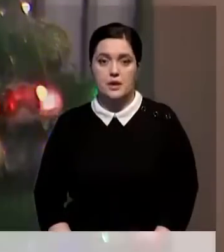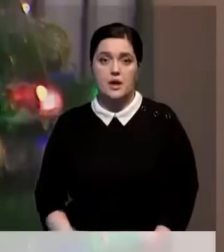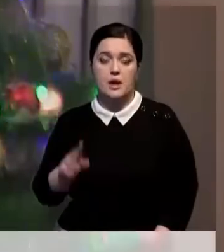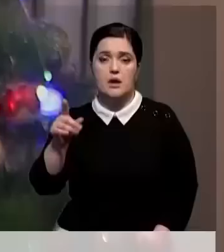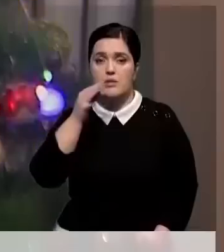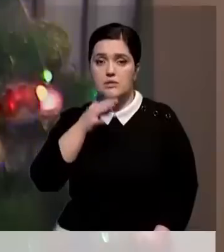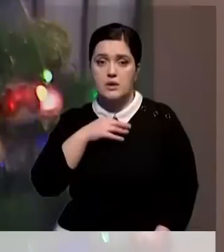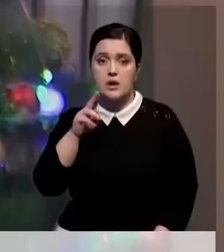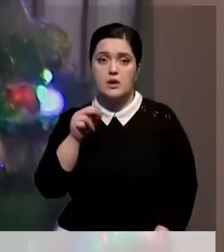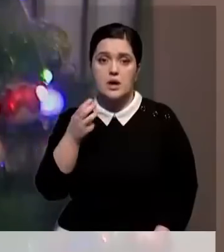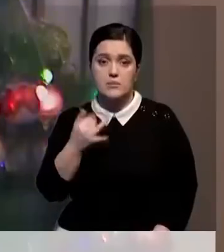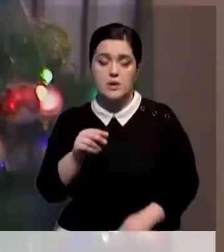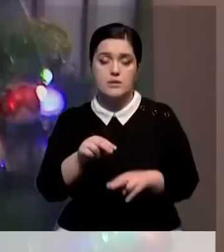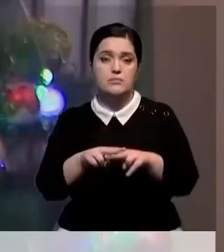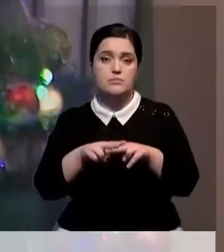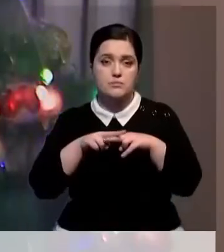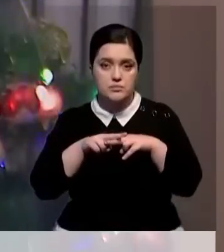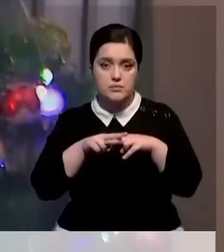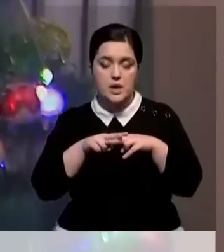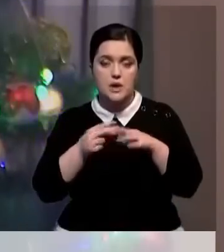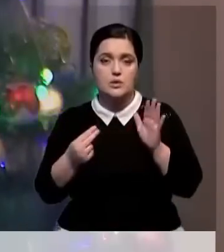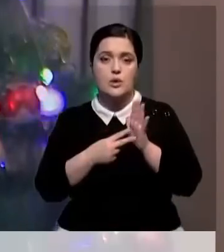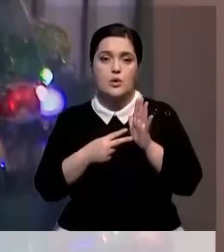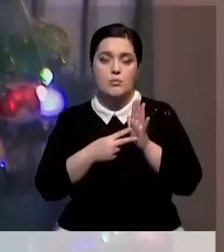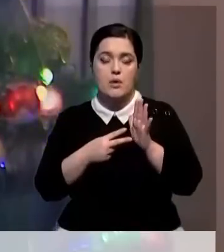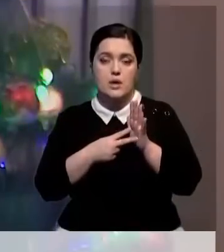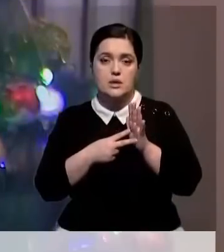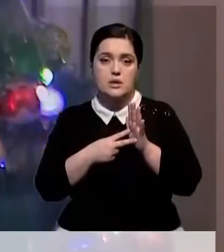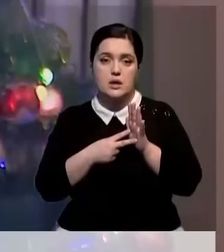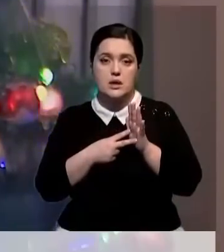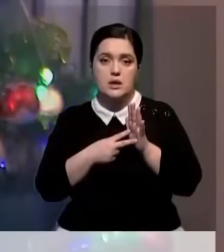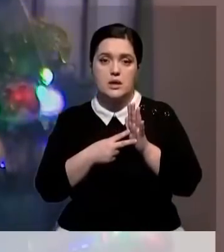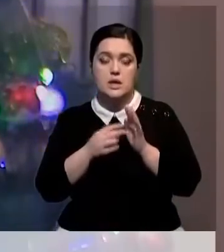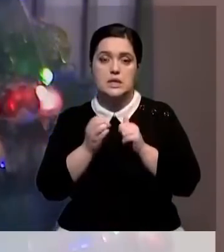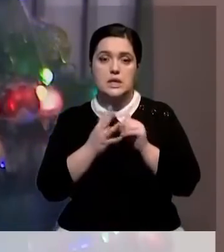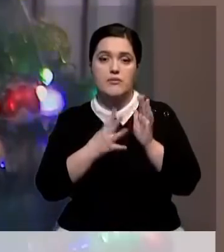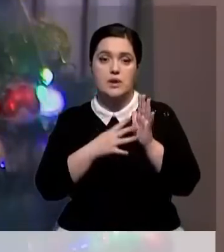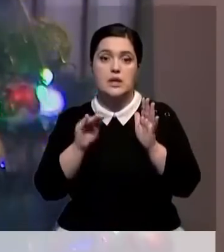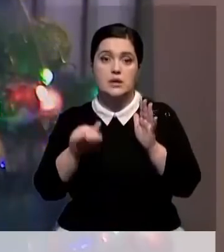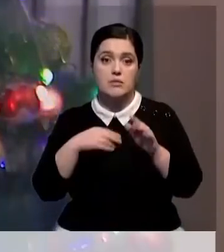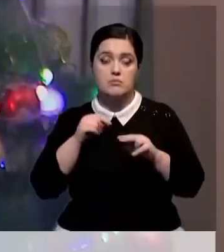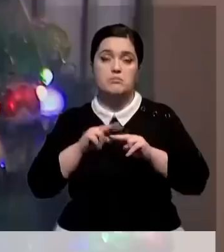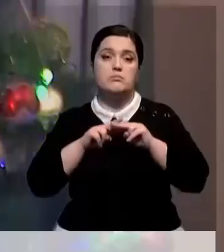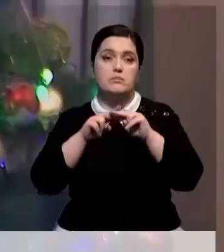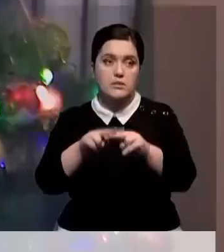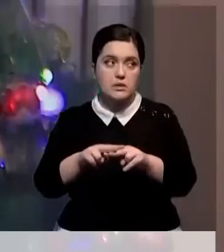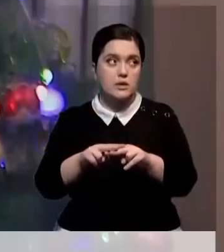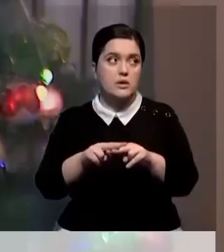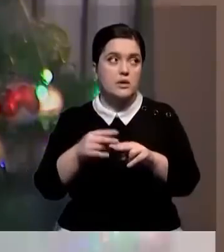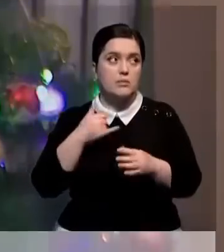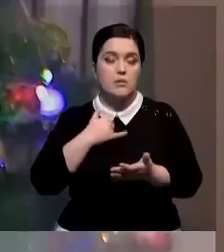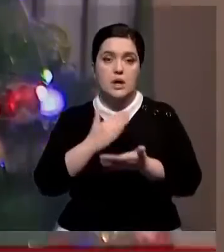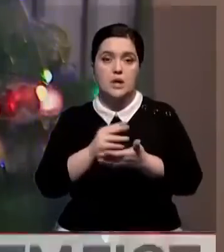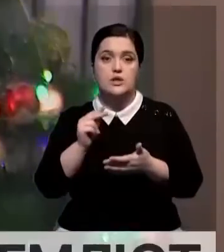перевести стоимость этого костюма. Он стоил 19 тысяч. Я перевела. У меня даже здесь есть